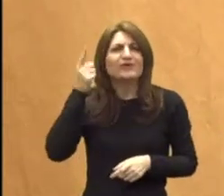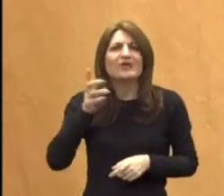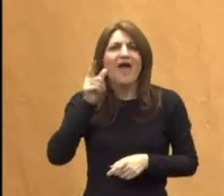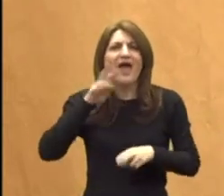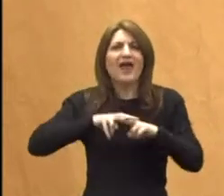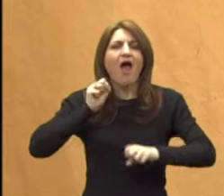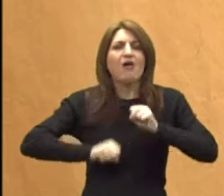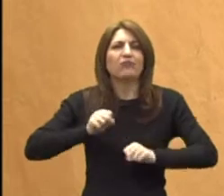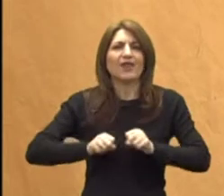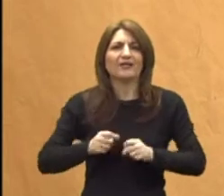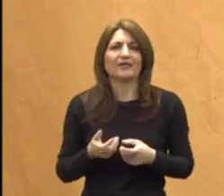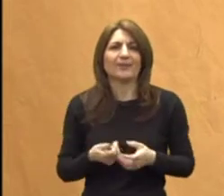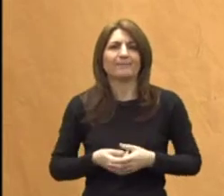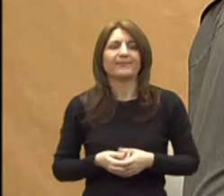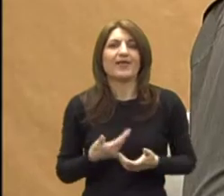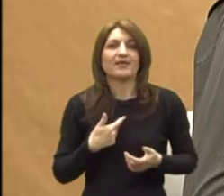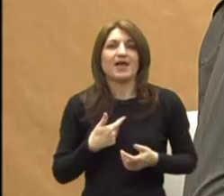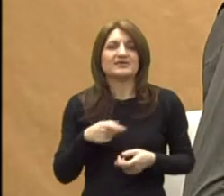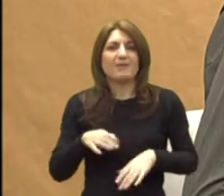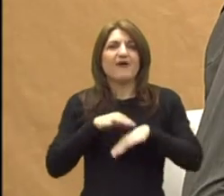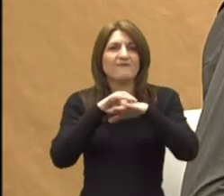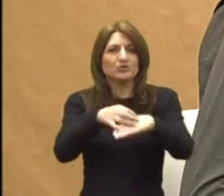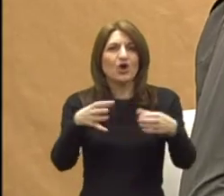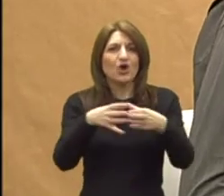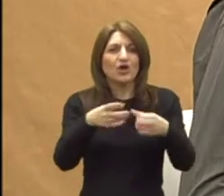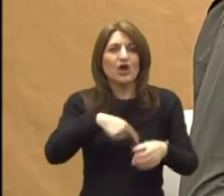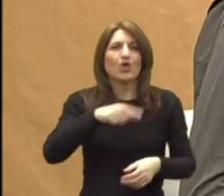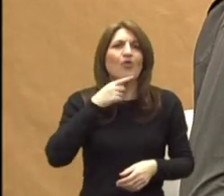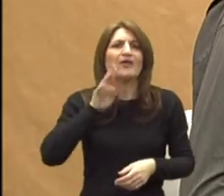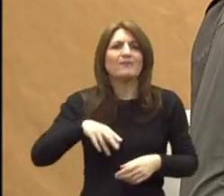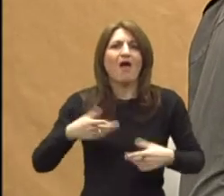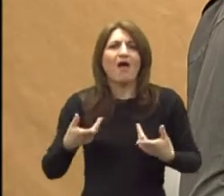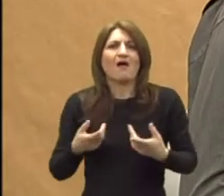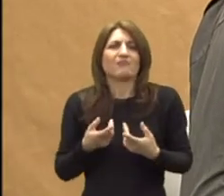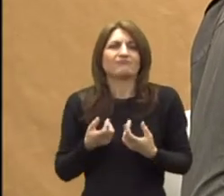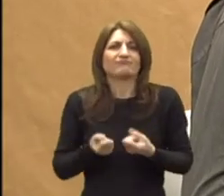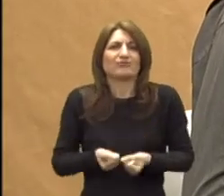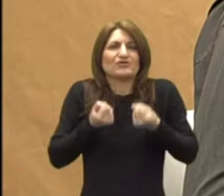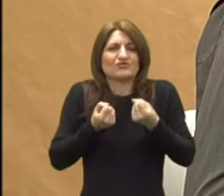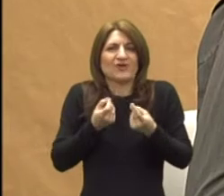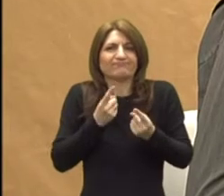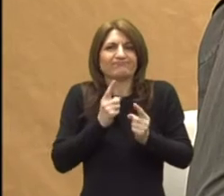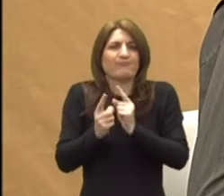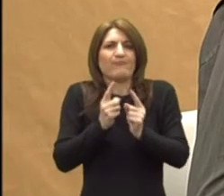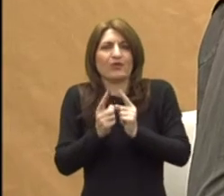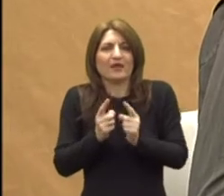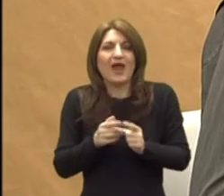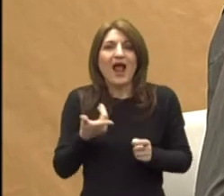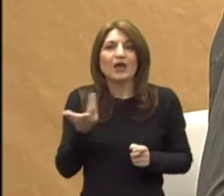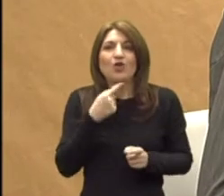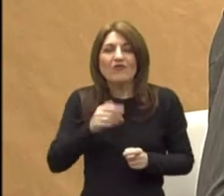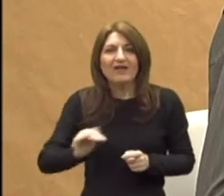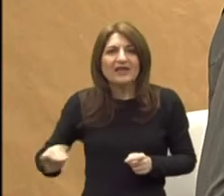Pa rehabilitator znači ja sam inače volitelj skupinja sa djecom s motoričkim teškoćima. Kada govorimo o djeci, onda ne govorimo o